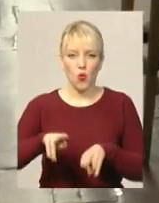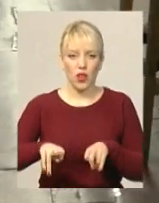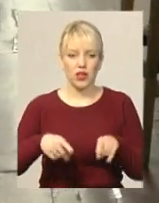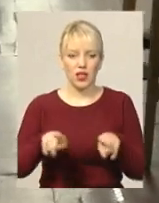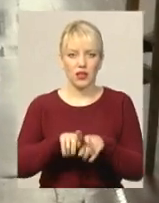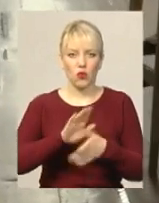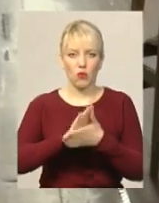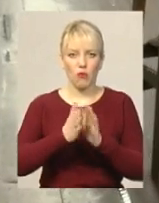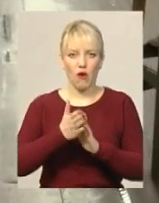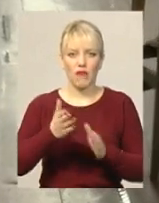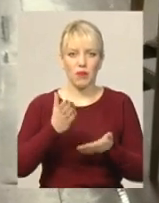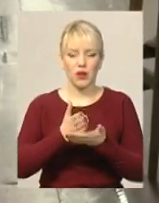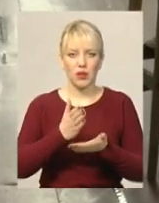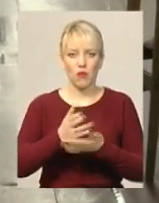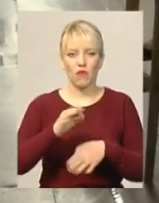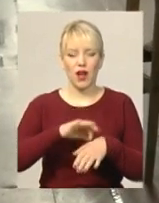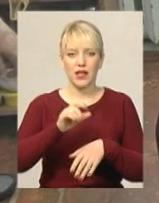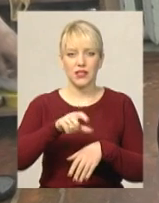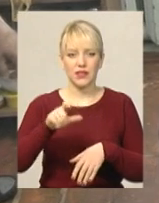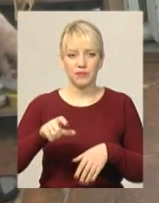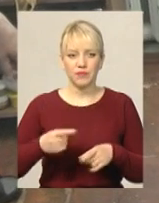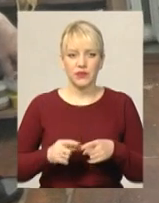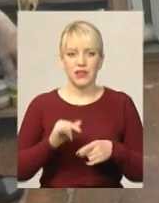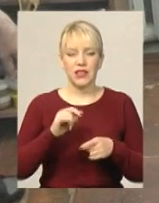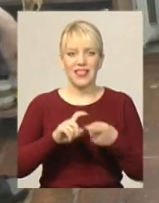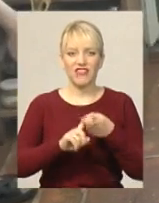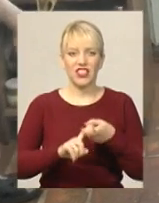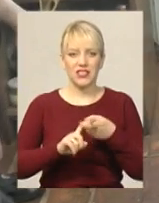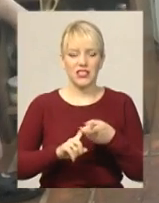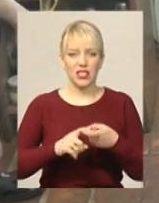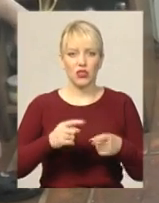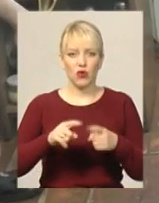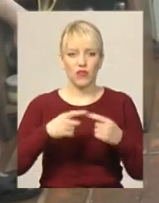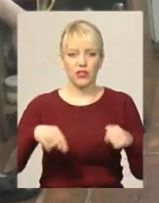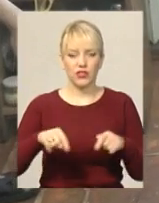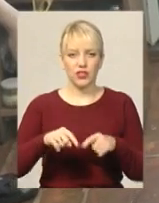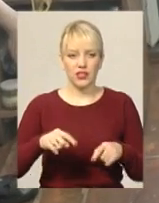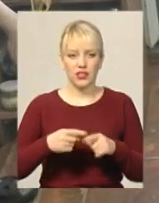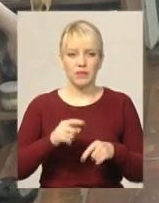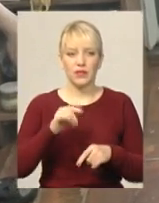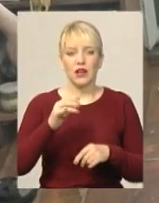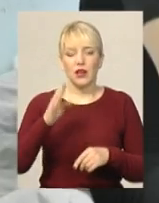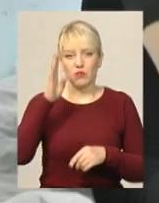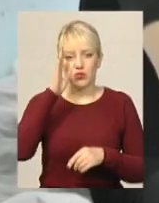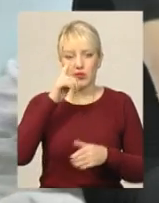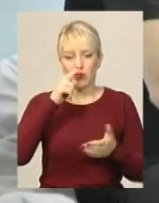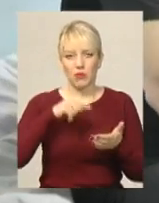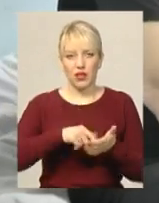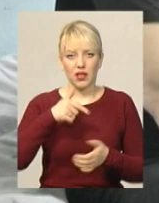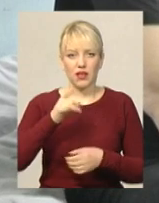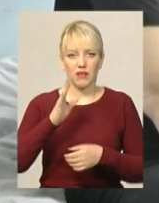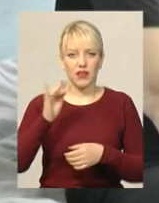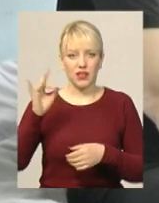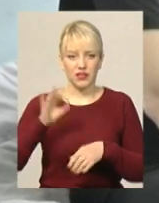інфекційного відділення Славуцької центральної районної лікарні Один з них – Сергій Калушевич. Чоловік кілька днів тому потрапив сюди з ГРВІ